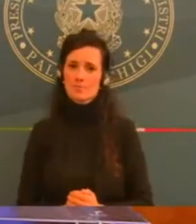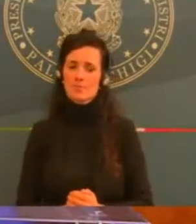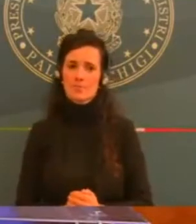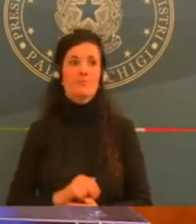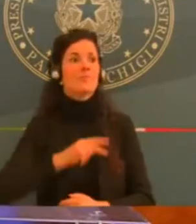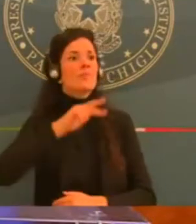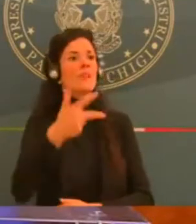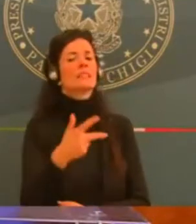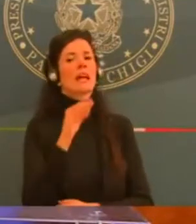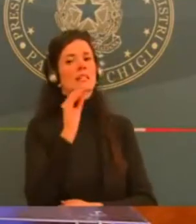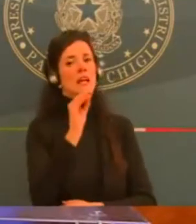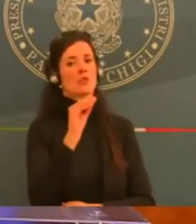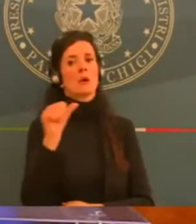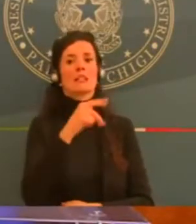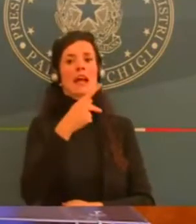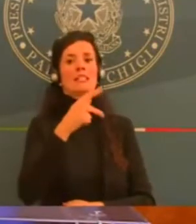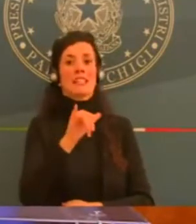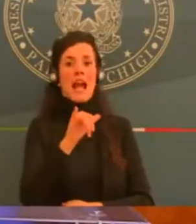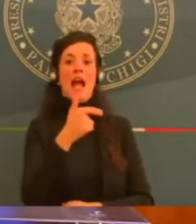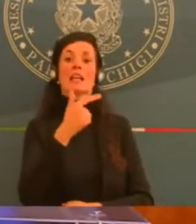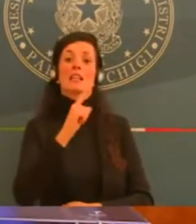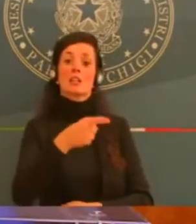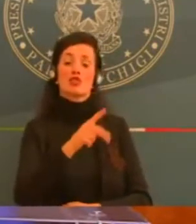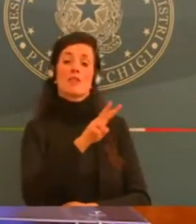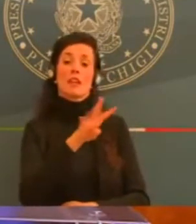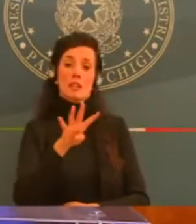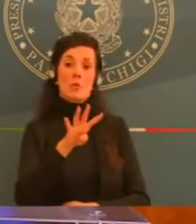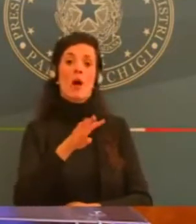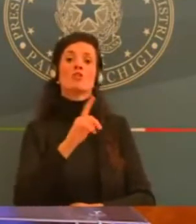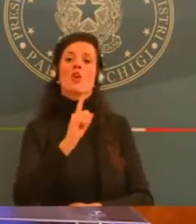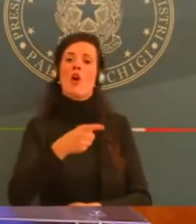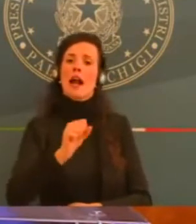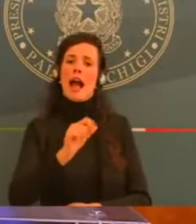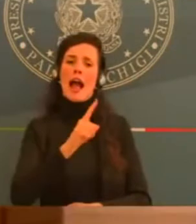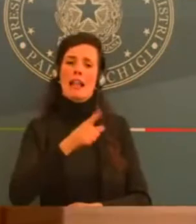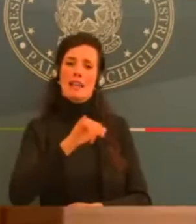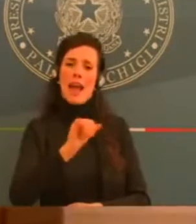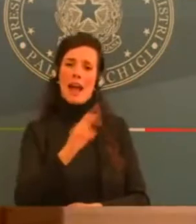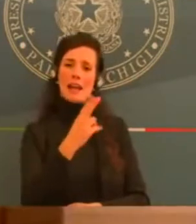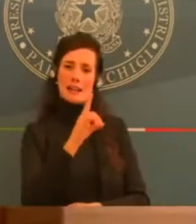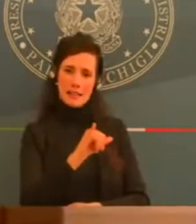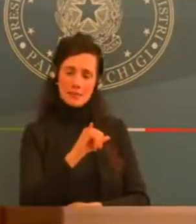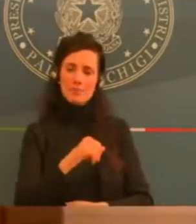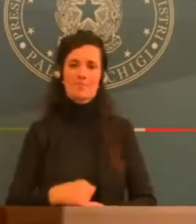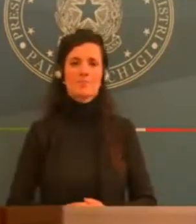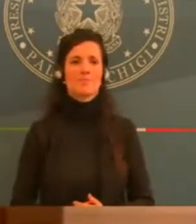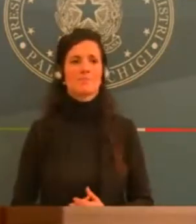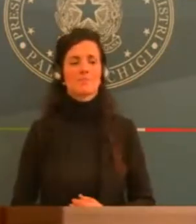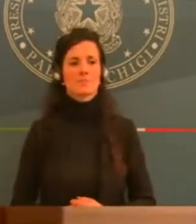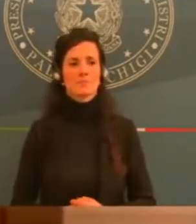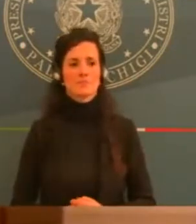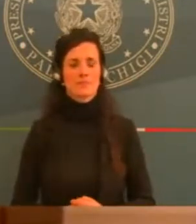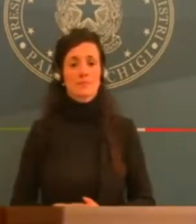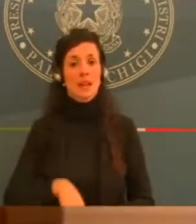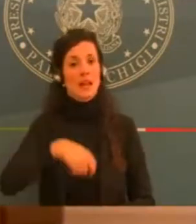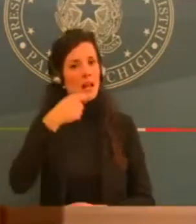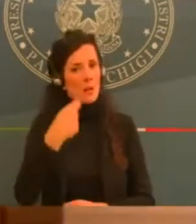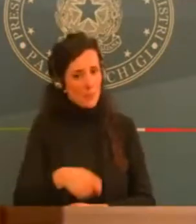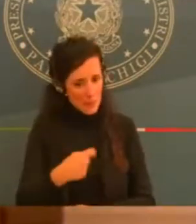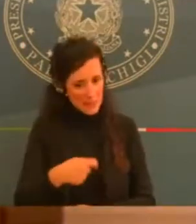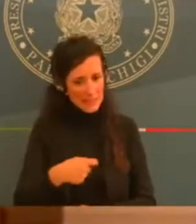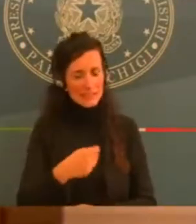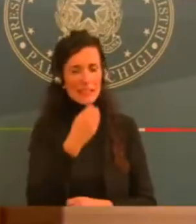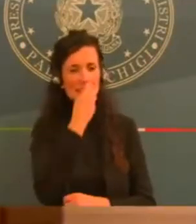Presidente, buonasera. Il ritardo di questa conferenza stampa e delle parole che tutti gli italiani aspettavano da ore mi porta a